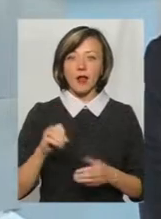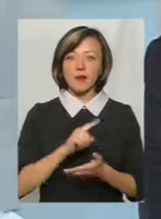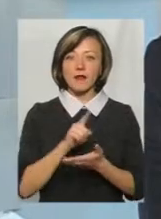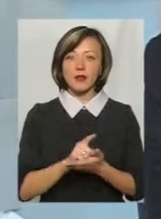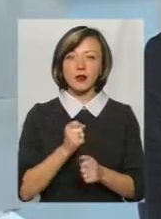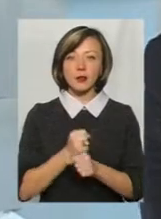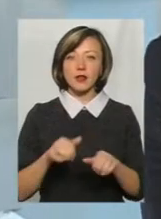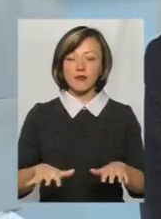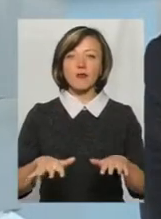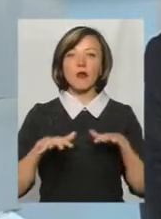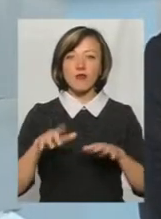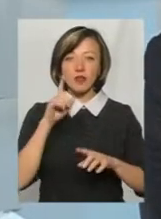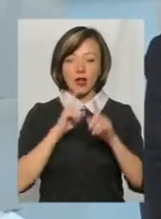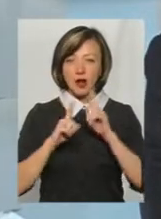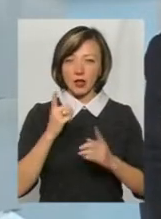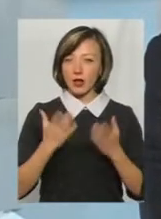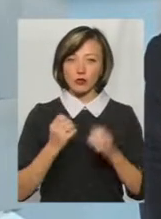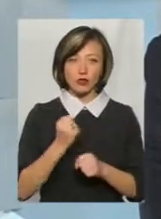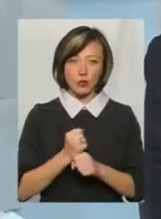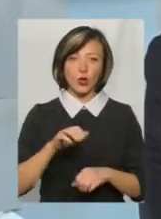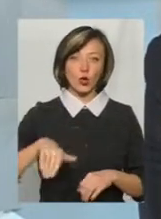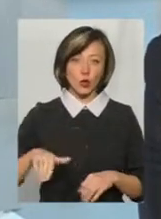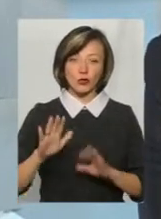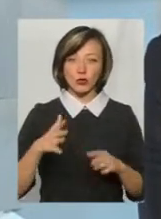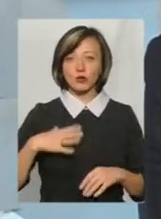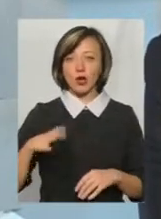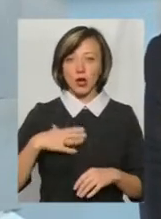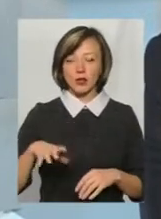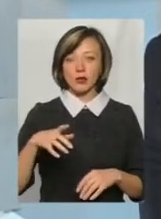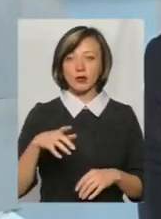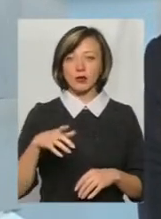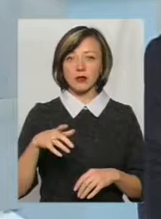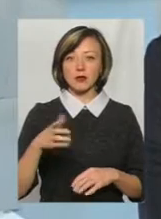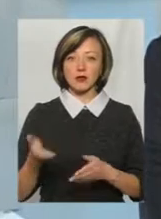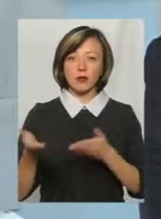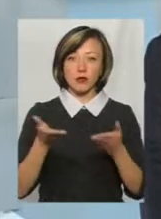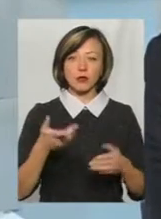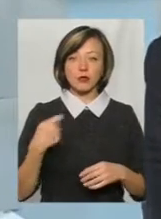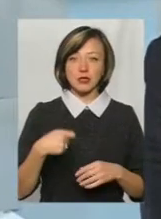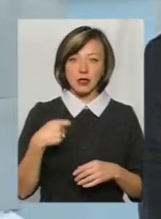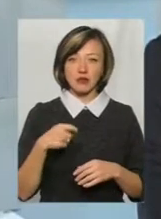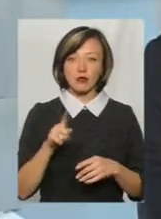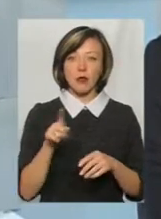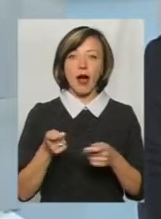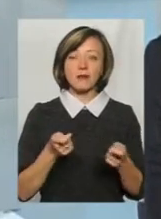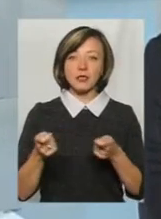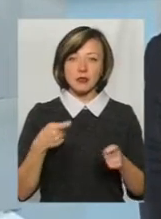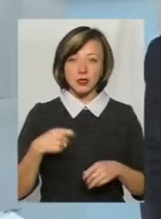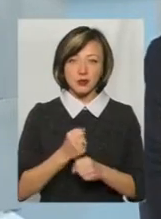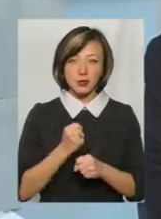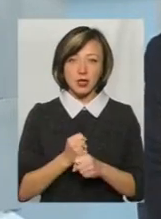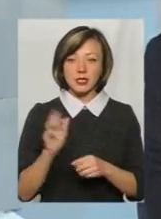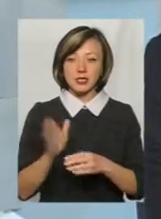Верховна Рада. Якщо не зробить, тоді будемо чекати від президента, щоб адміністрація президента зробила. Зняття недоторканності